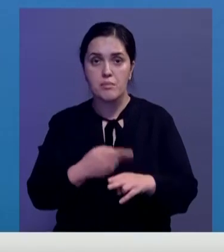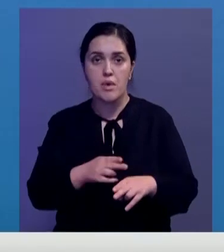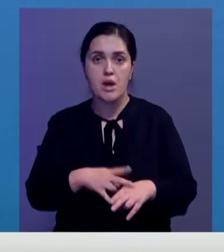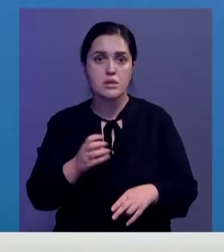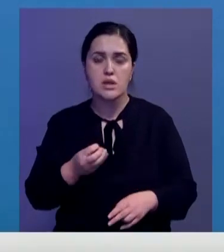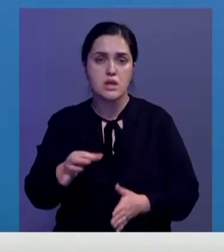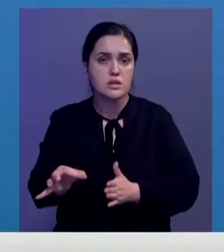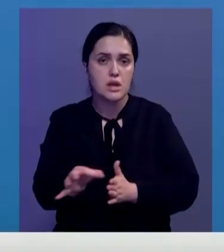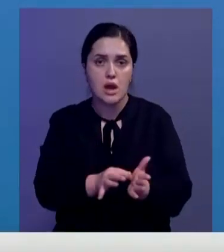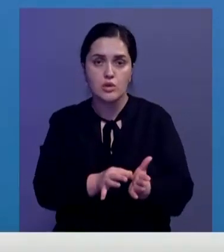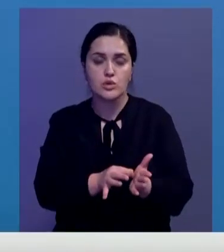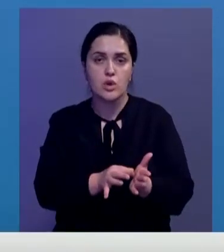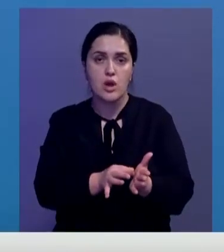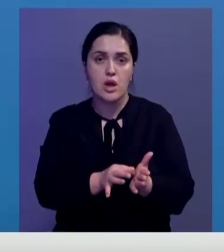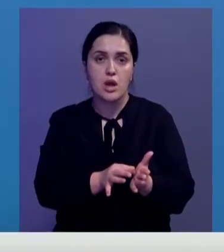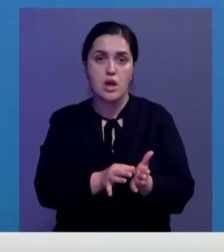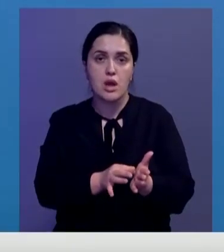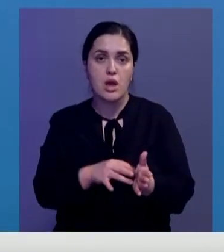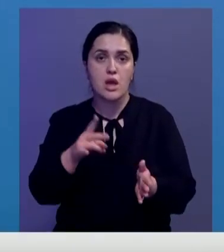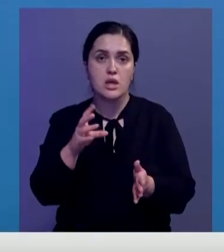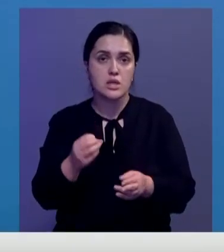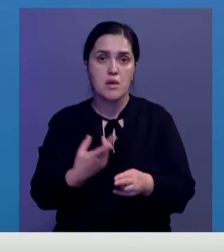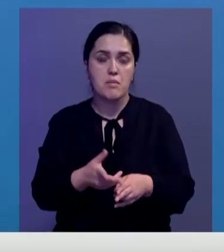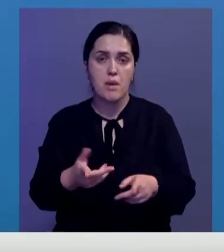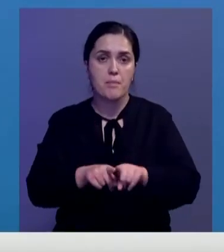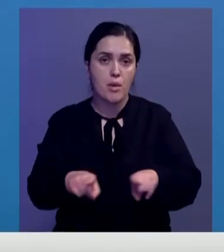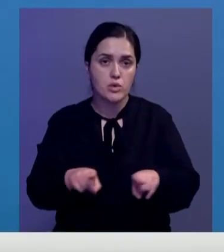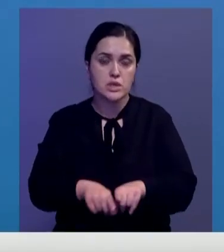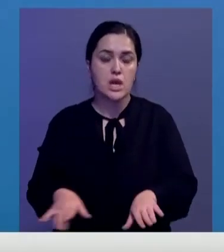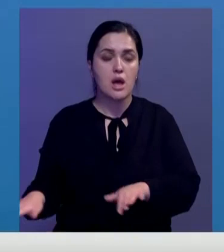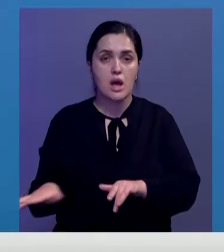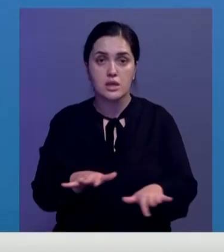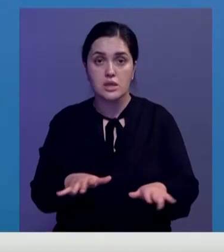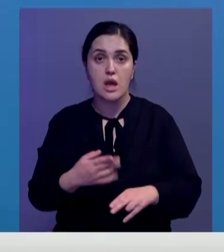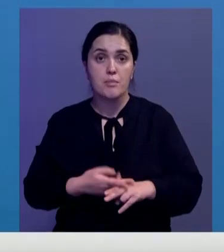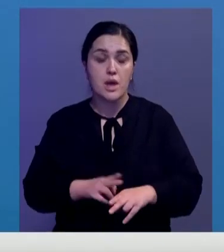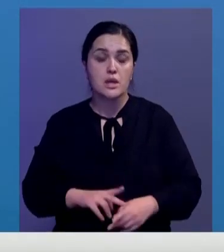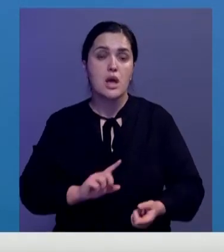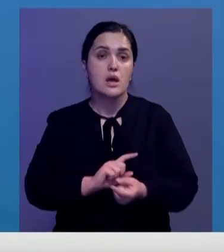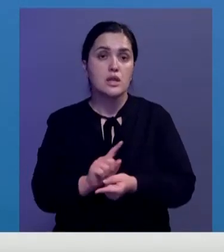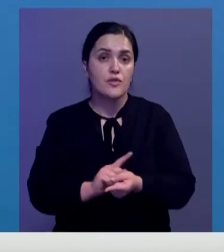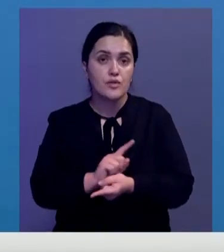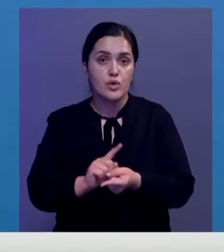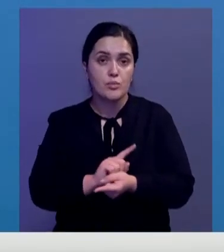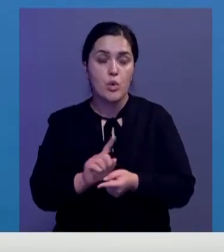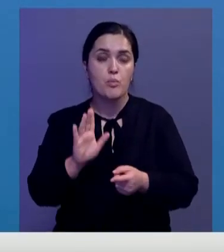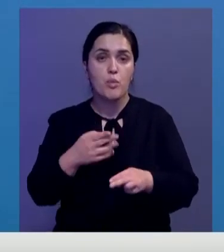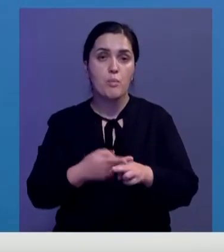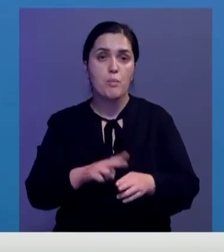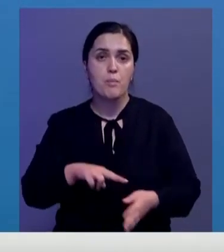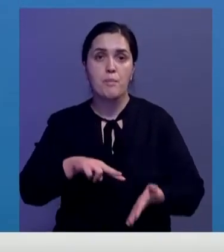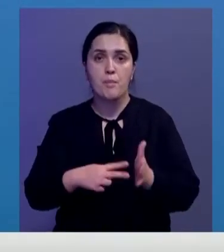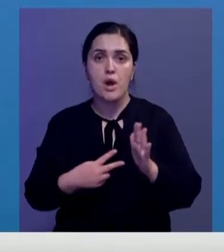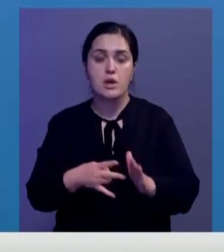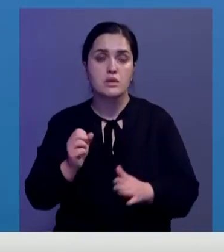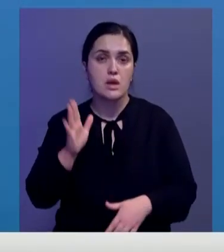одномоментная и тем более не популистская акция. Данная реформа является стратегической